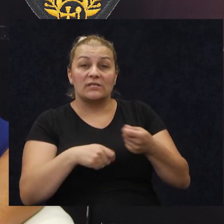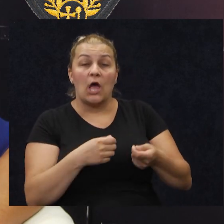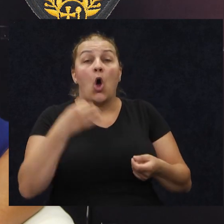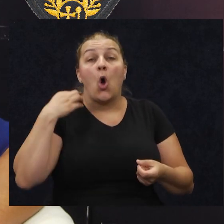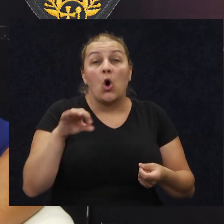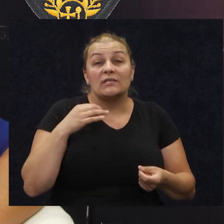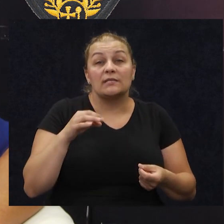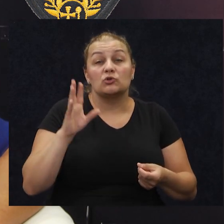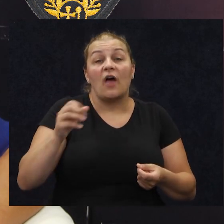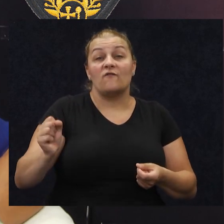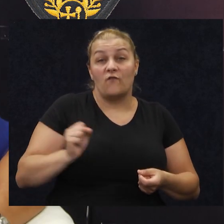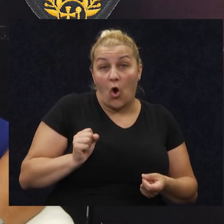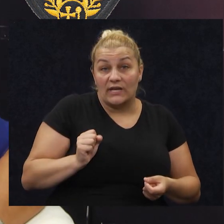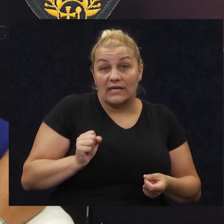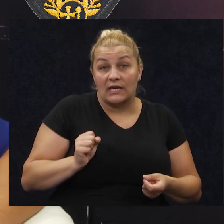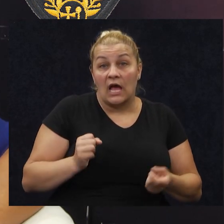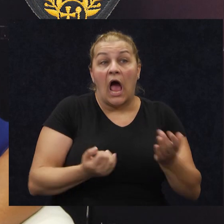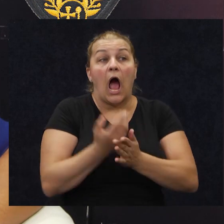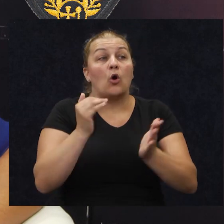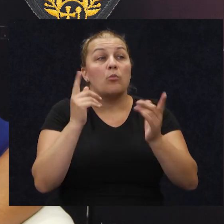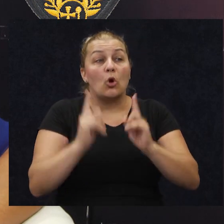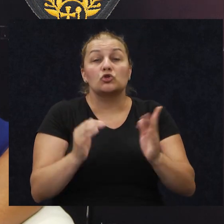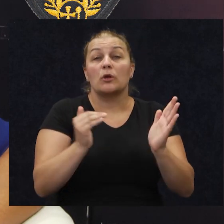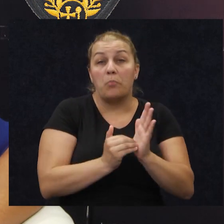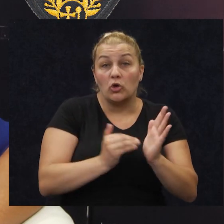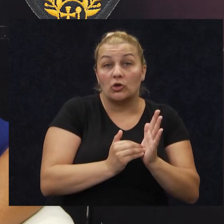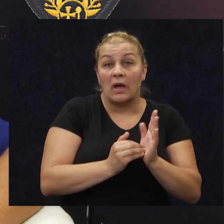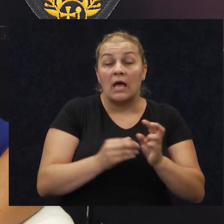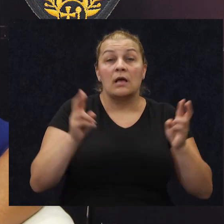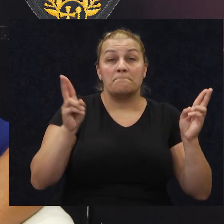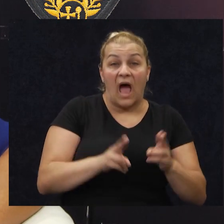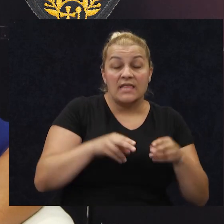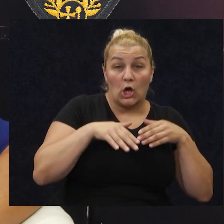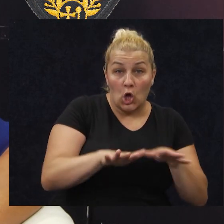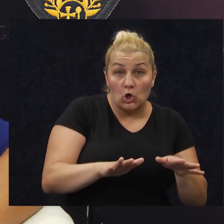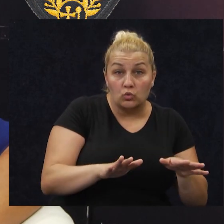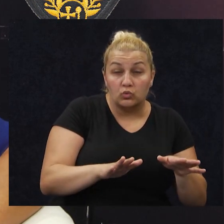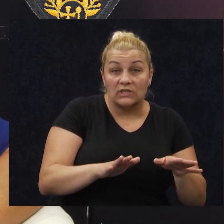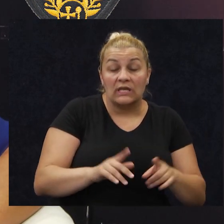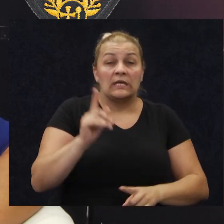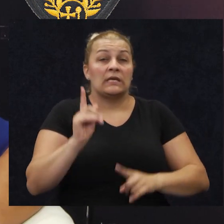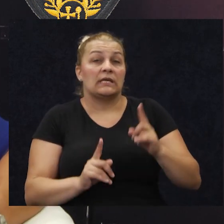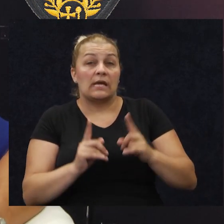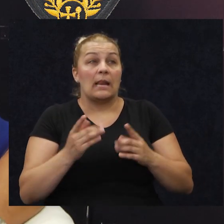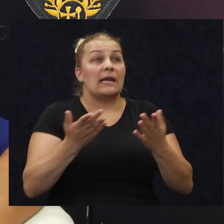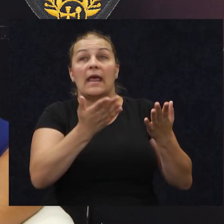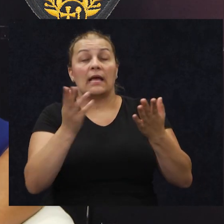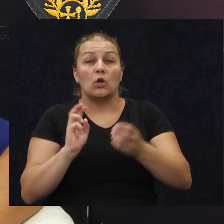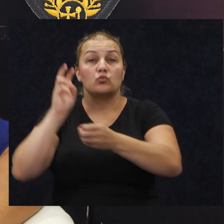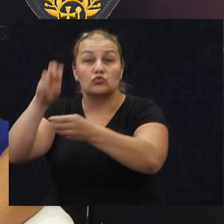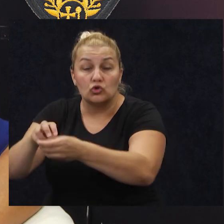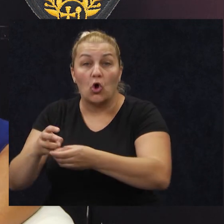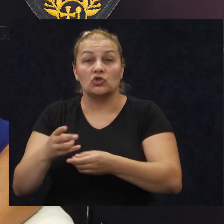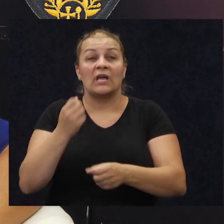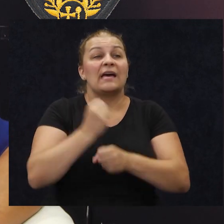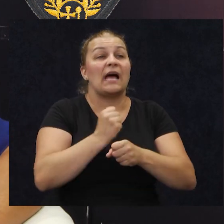osim što ste vojnik, ukoliko postoji potreba za manjkom ljudi ili negdje uskočite i